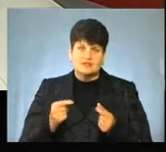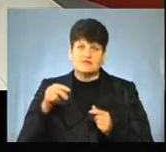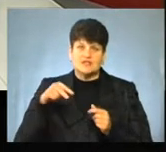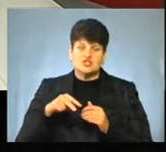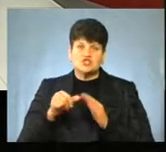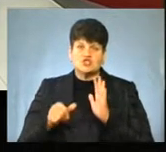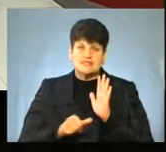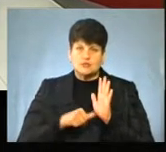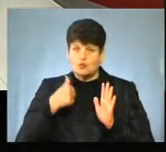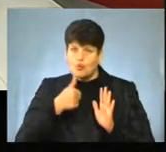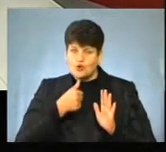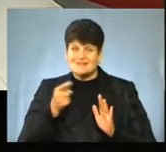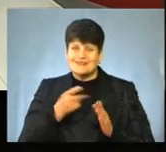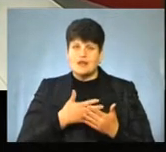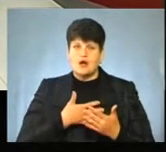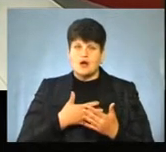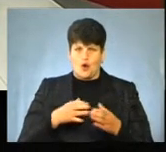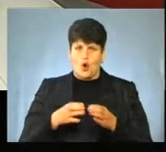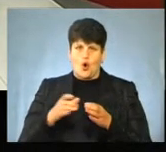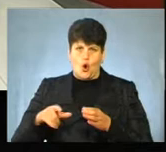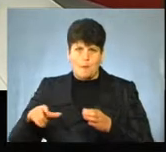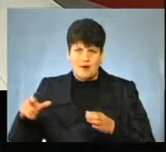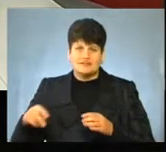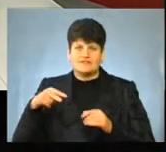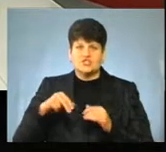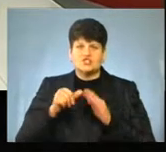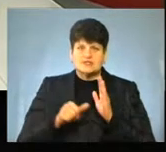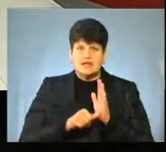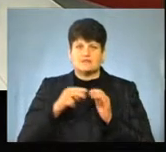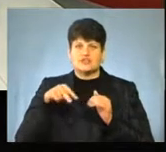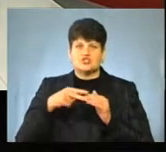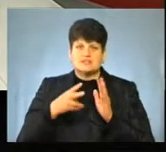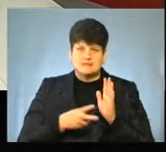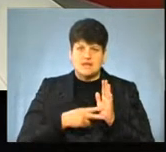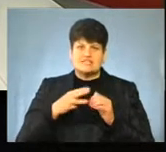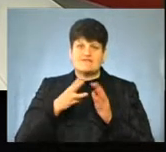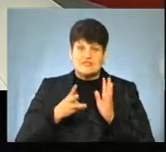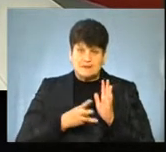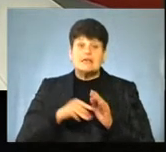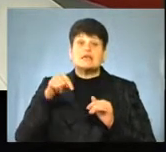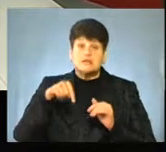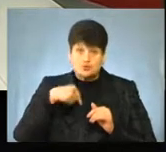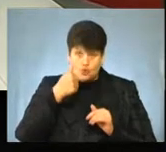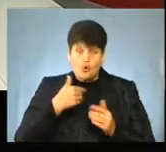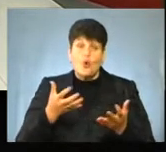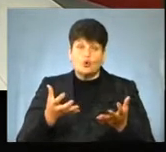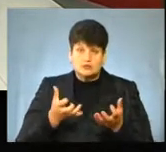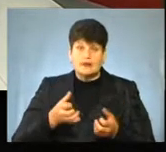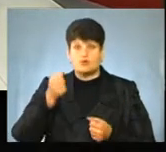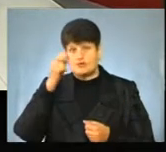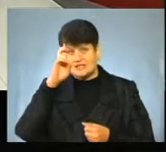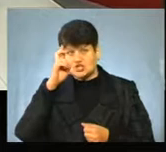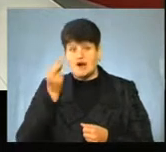році. громади впродовж 2016, 2017, 2018 і цього року отримують державні